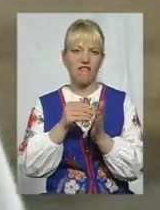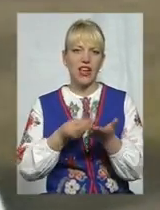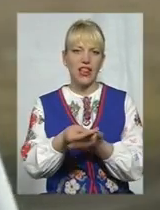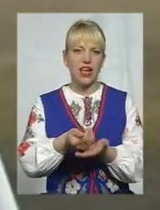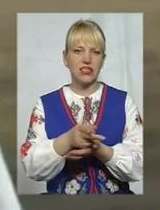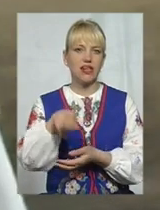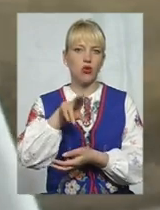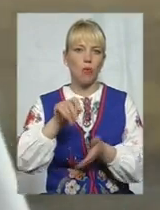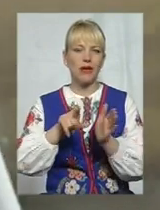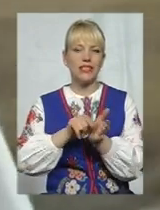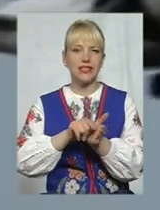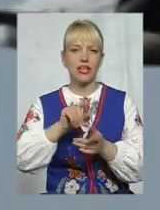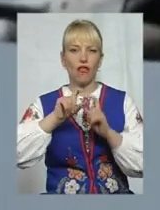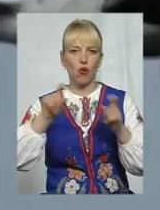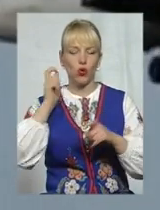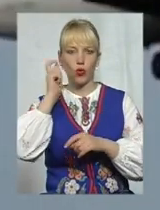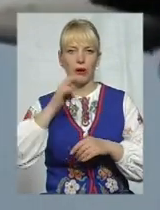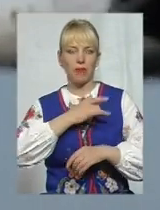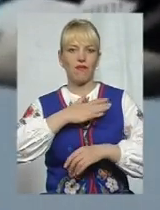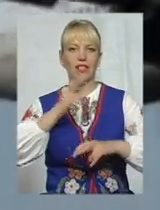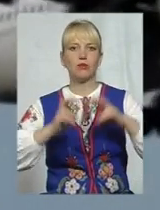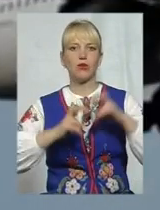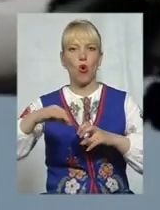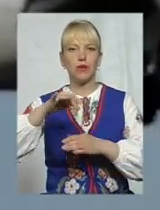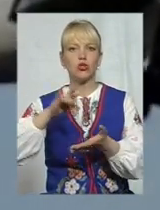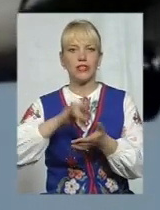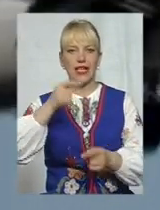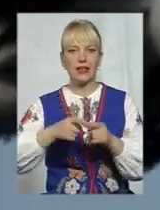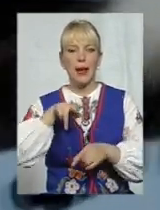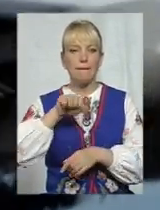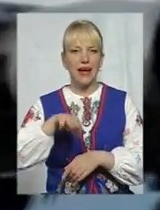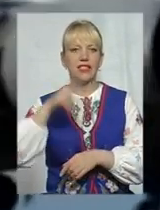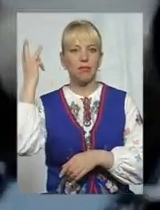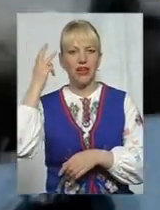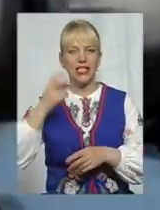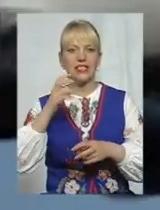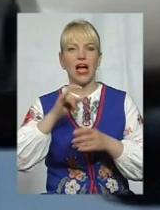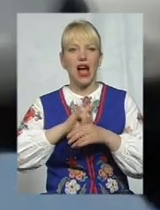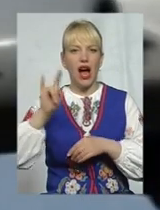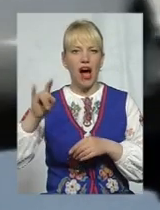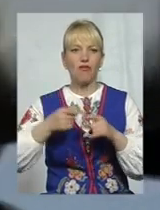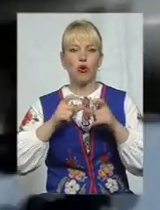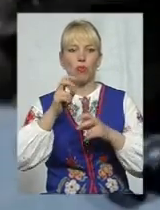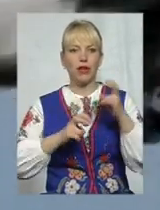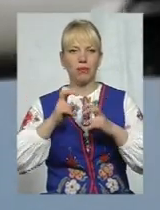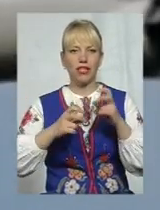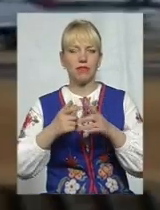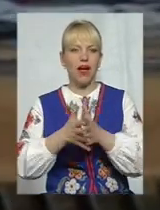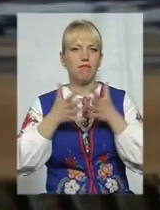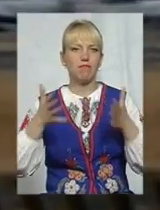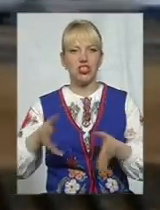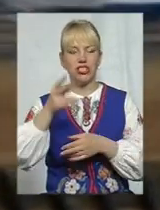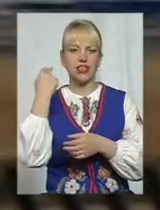України. До речі, серед приватних підприємств обласного центру саме на ПАД Хмельницьке авіапідприємство «Поділля Авіа» найбільша зарплатна